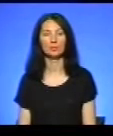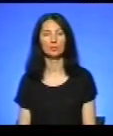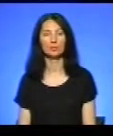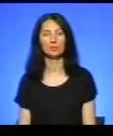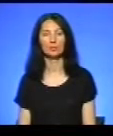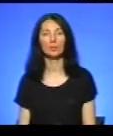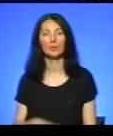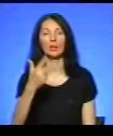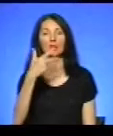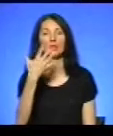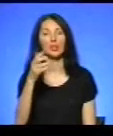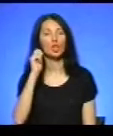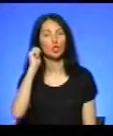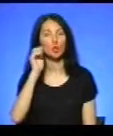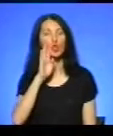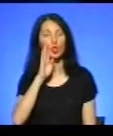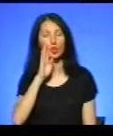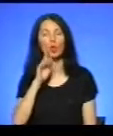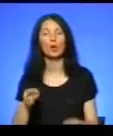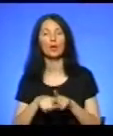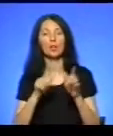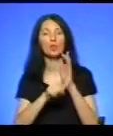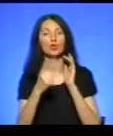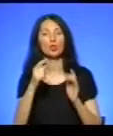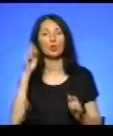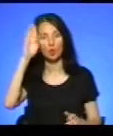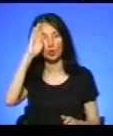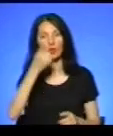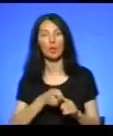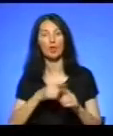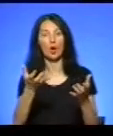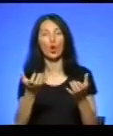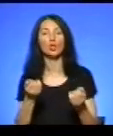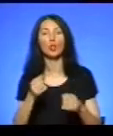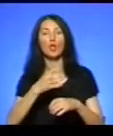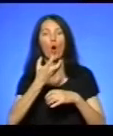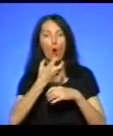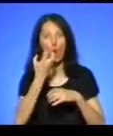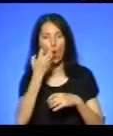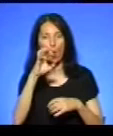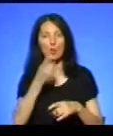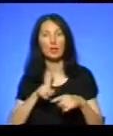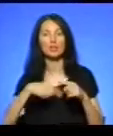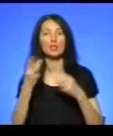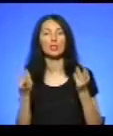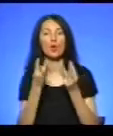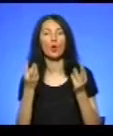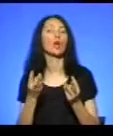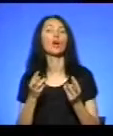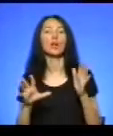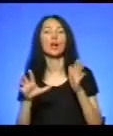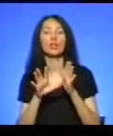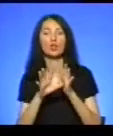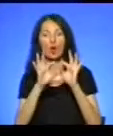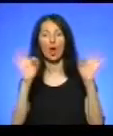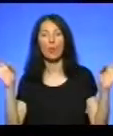35-річну жінку та 61-річного чоловіка, який отримали опіки через загорання високовольтного кабеля у Тернополі на вулиці